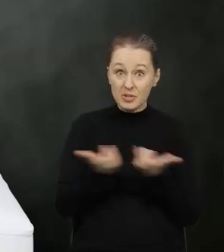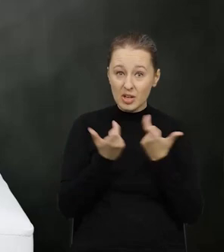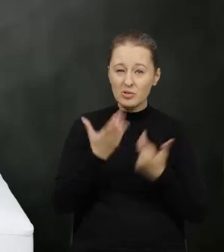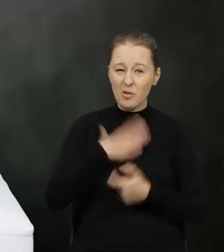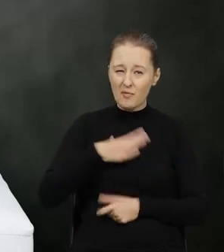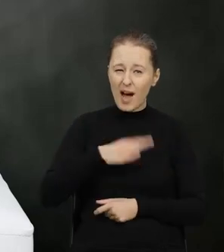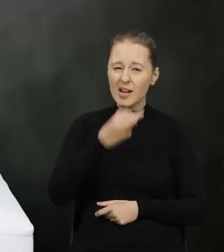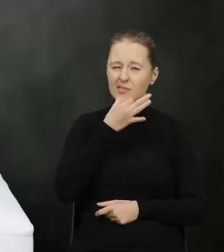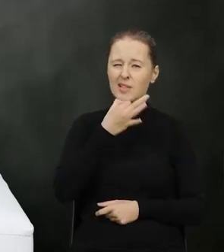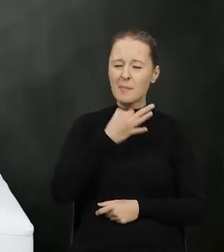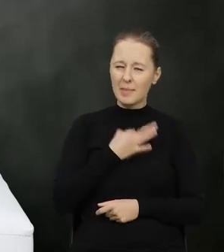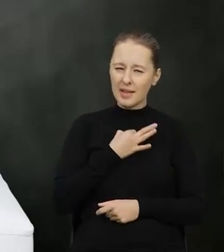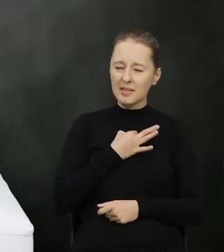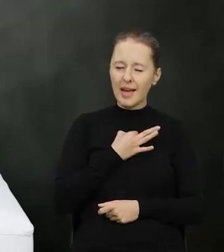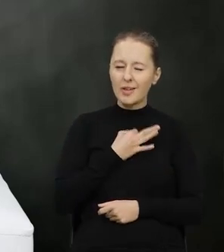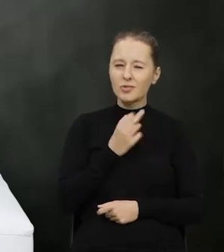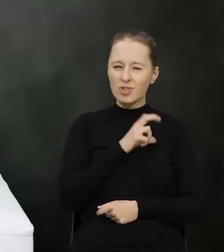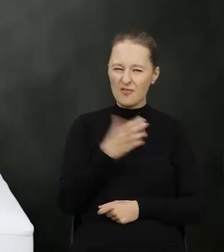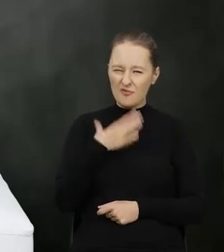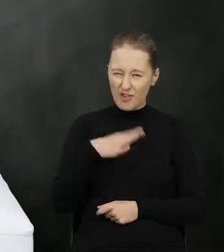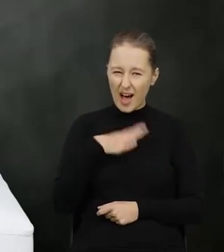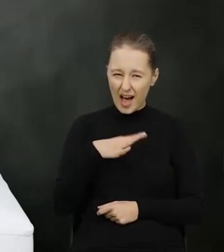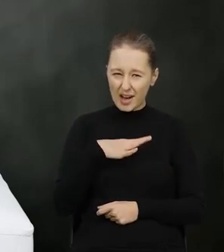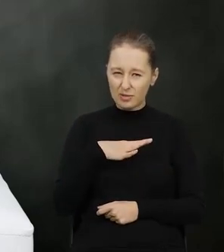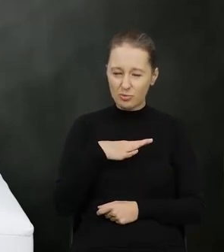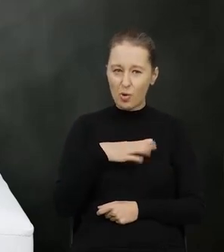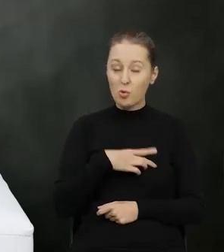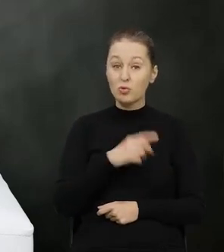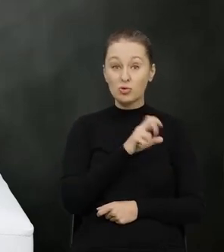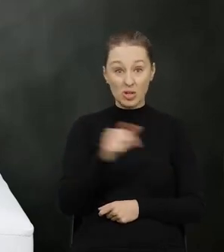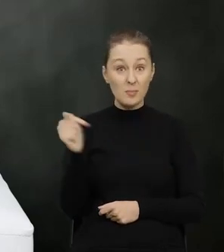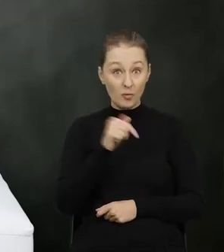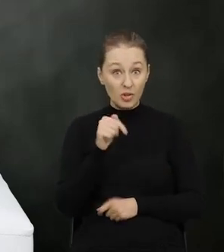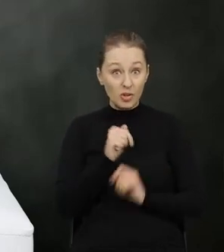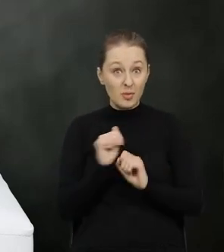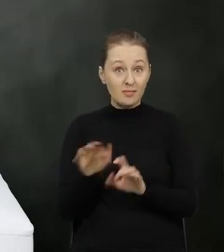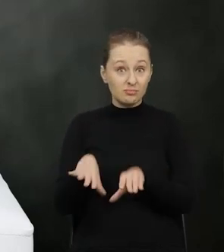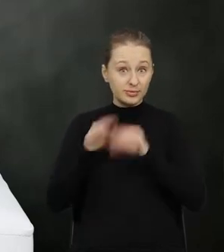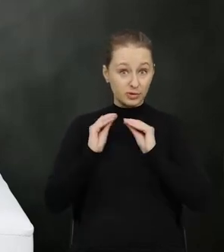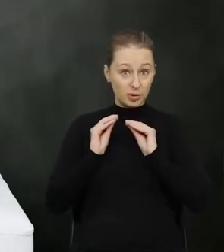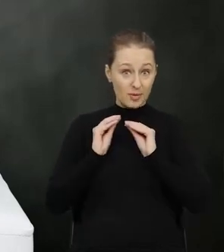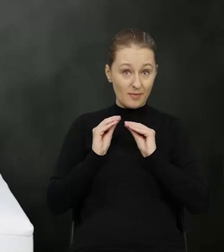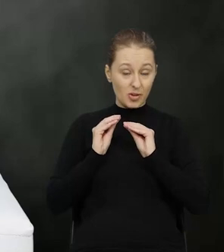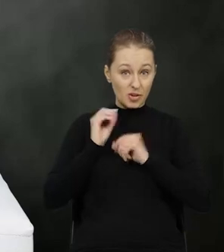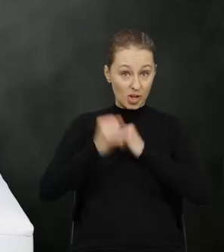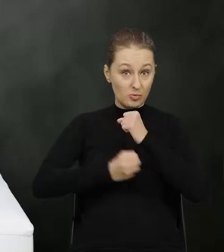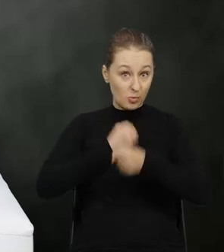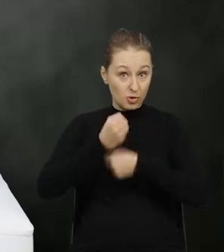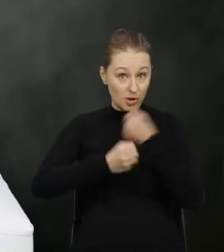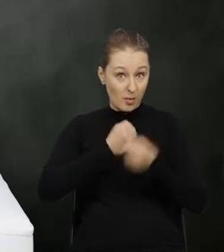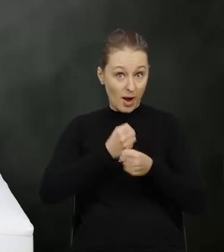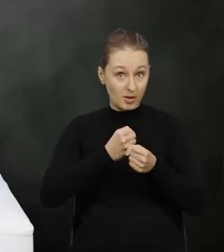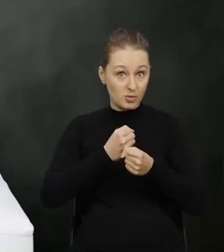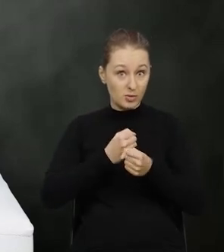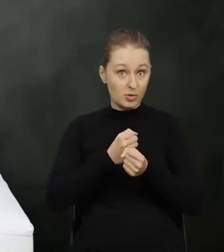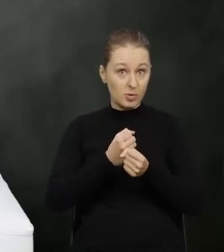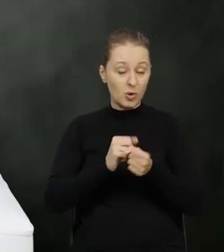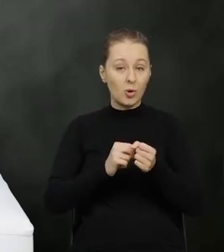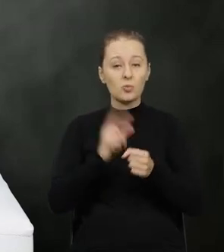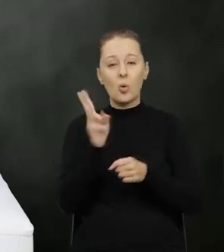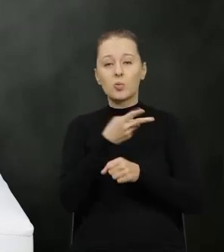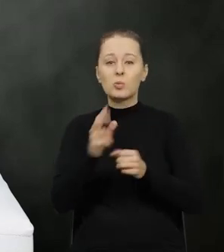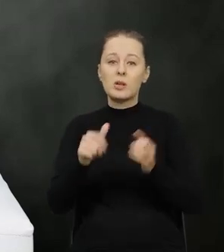to warto sobie zadać wtedy pytanie czy warto czy powinniśmy wstrzymywać się przed podejmowaniem działań które służą